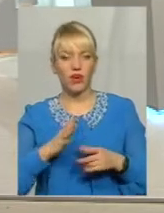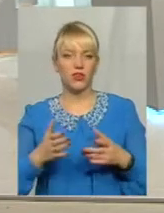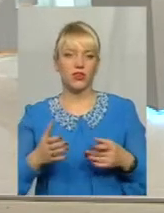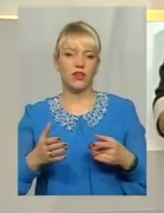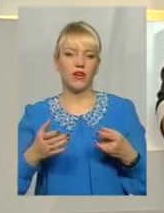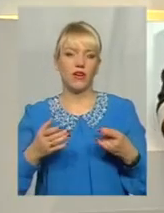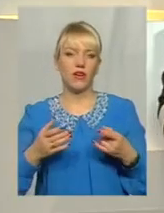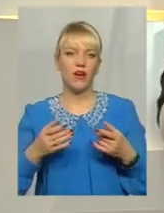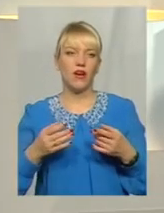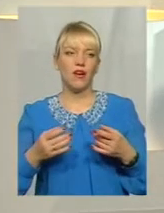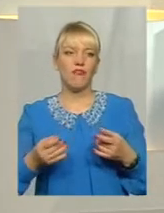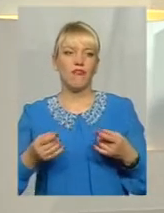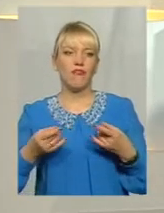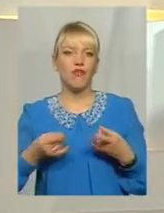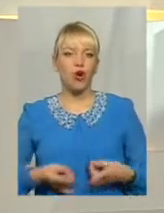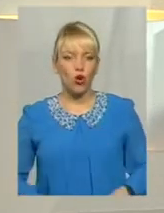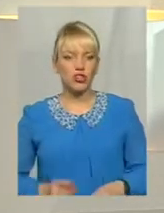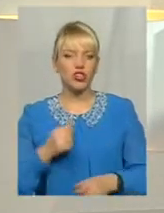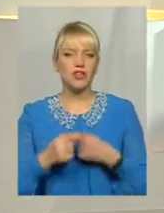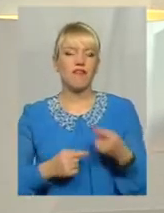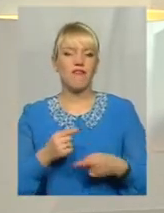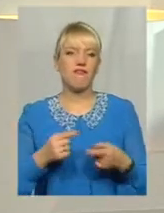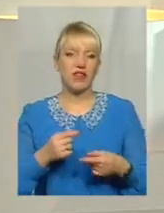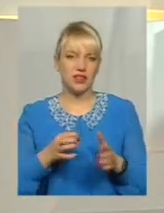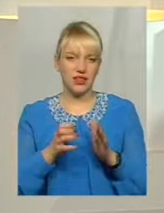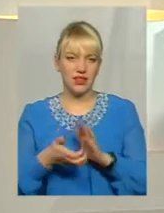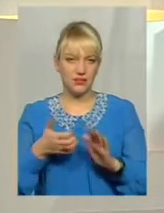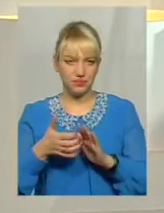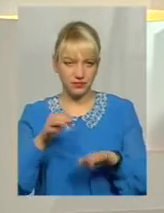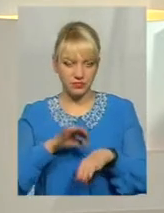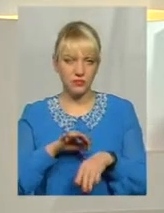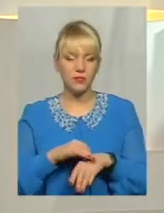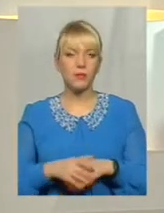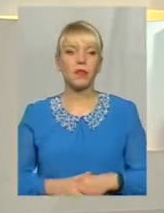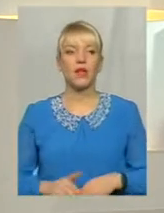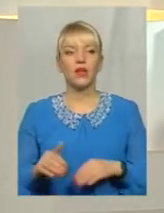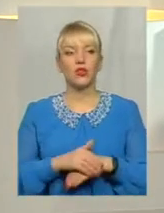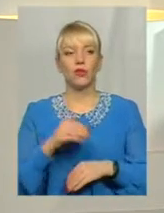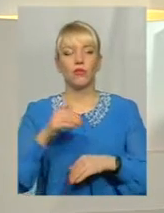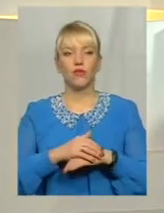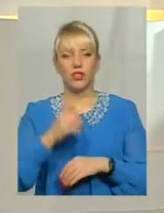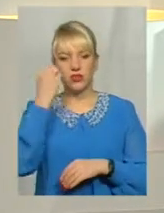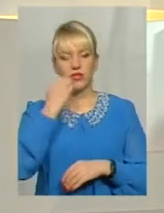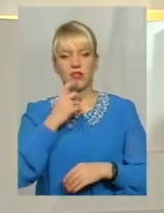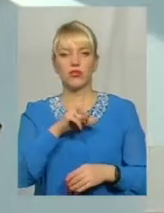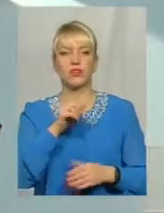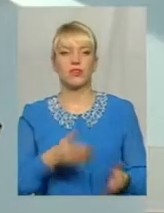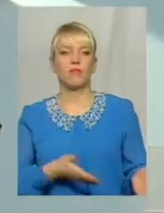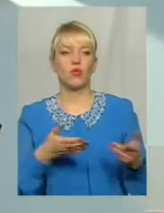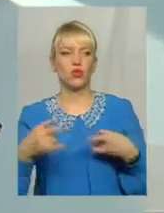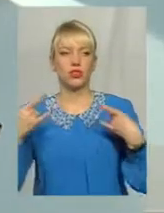без оперативного втручання в вирішення як неможливо Доброго вечора всім, дякую за запрошення до студії